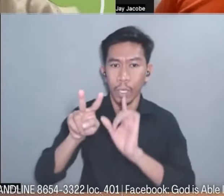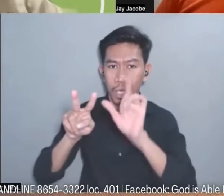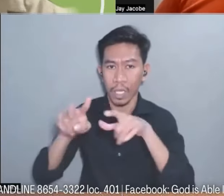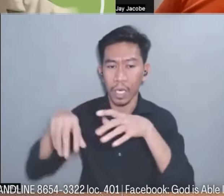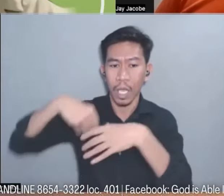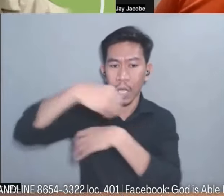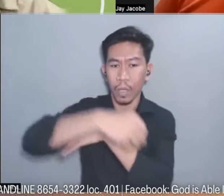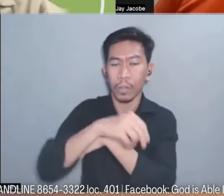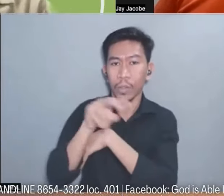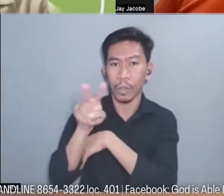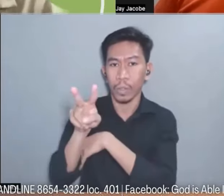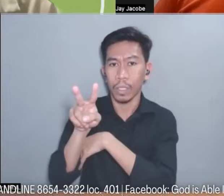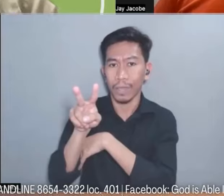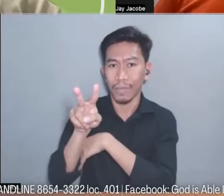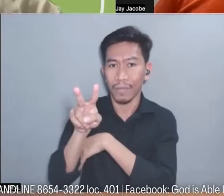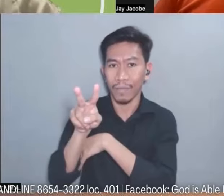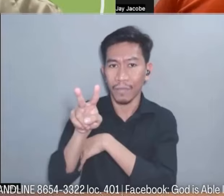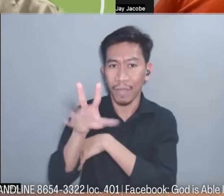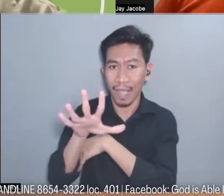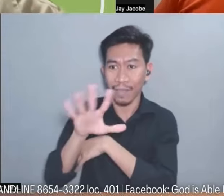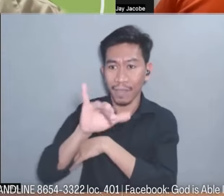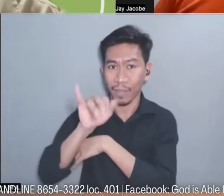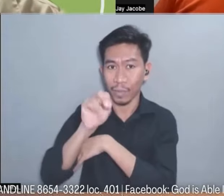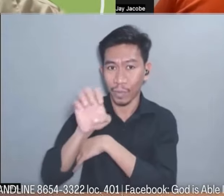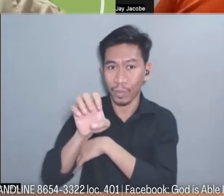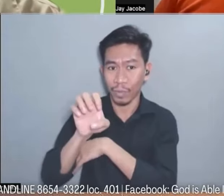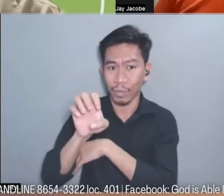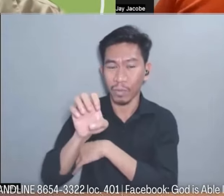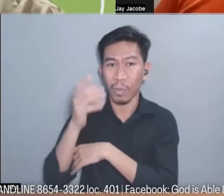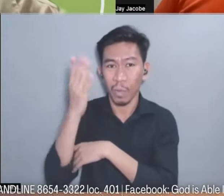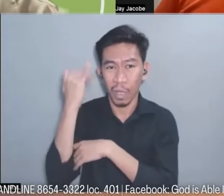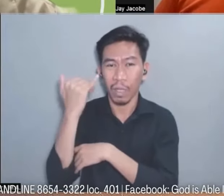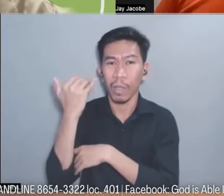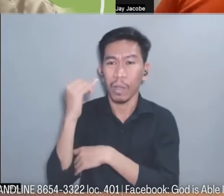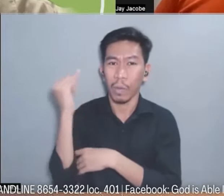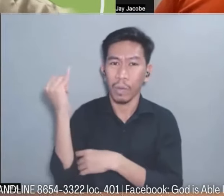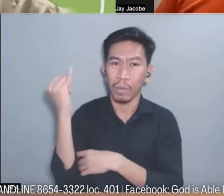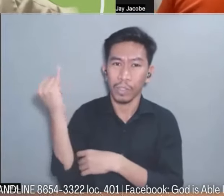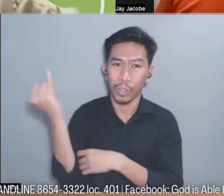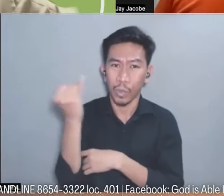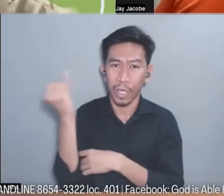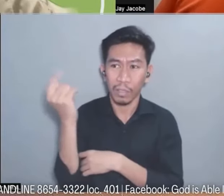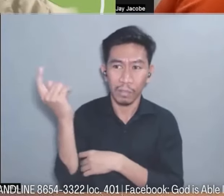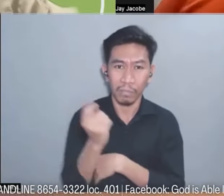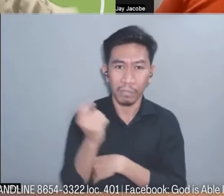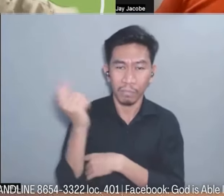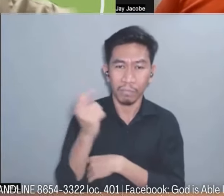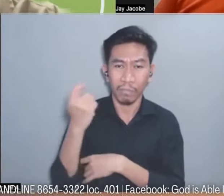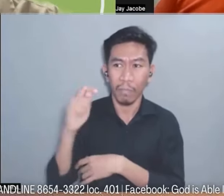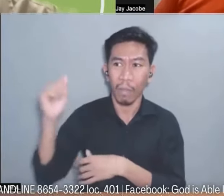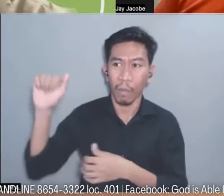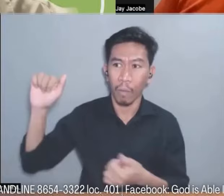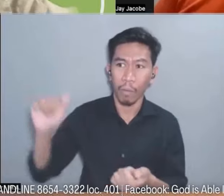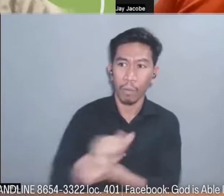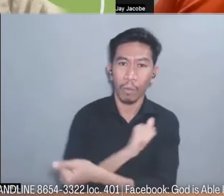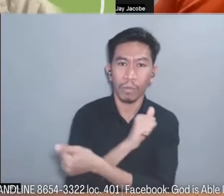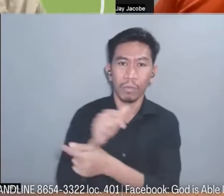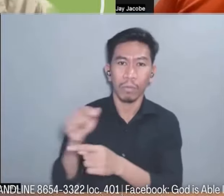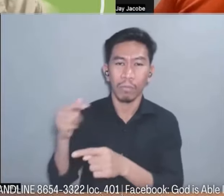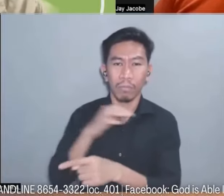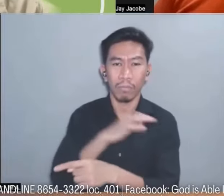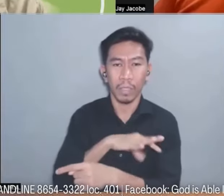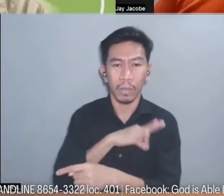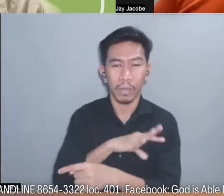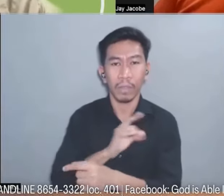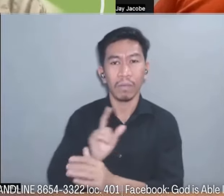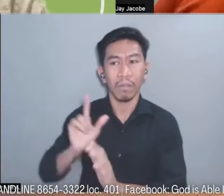na po yung limit ng insurance na hanggang doon na lang po kaya pinauwi po ako at binigyan po ako ng gamot at